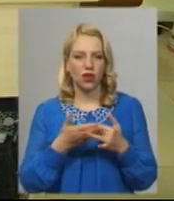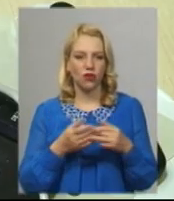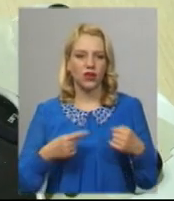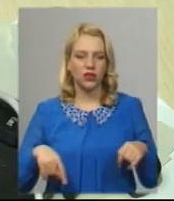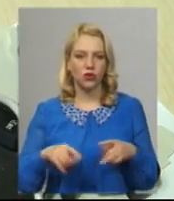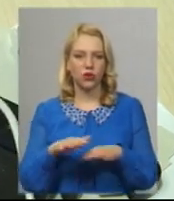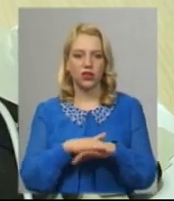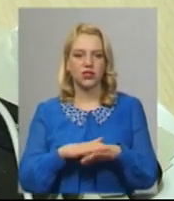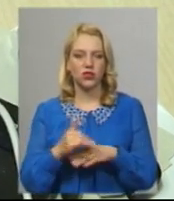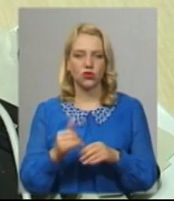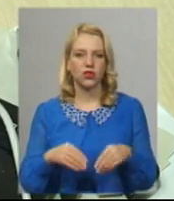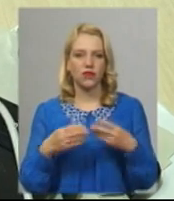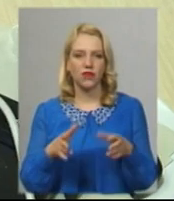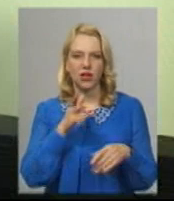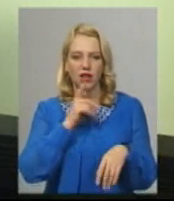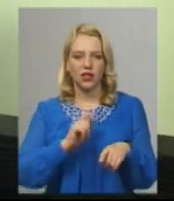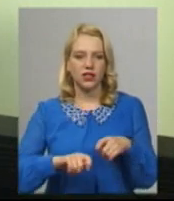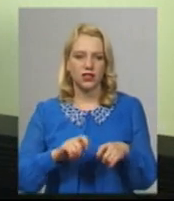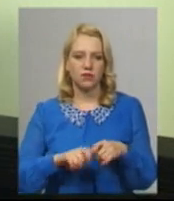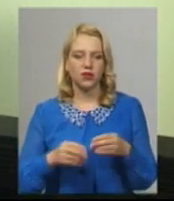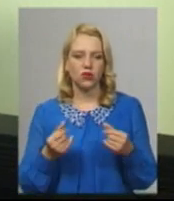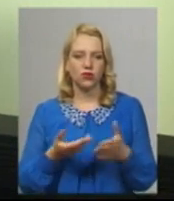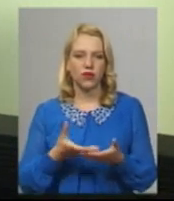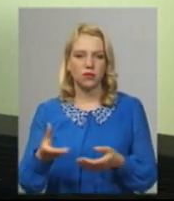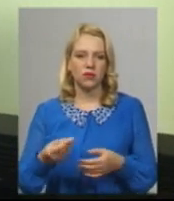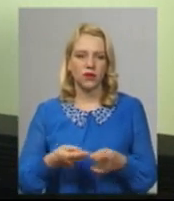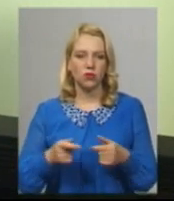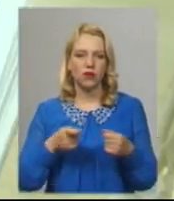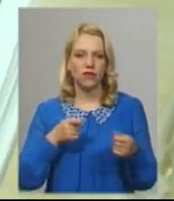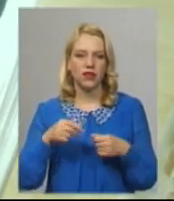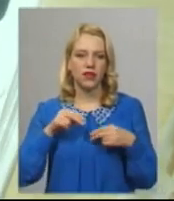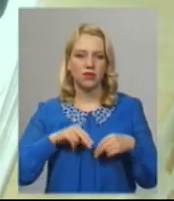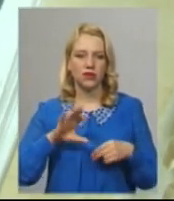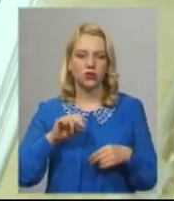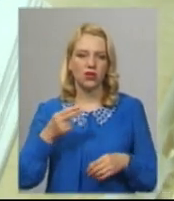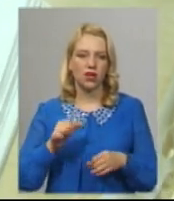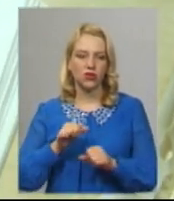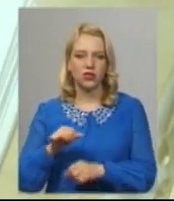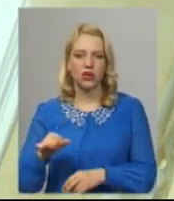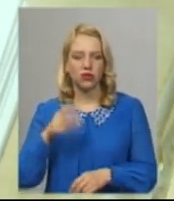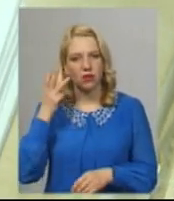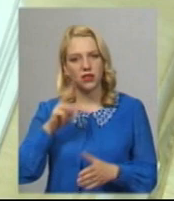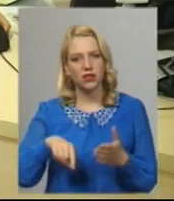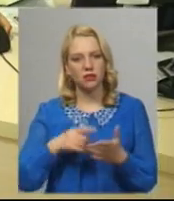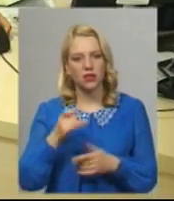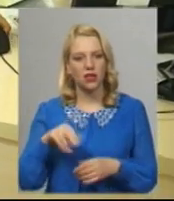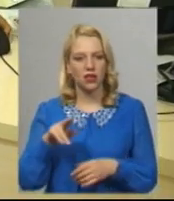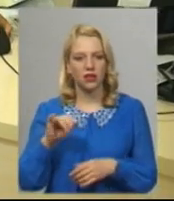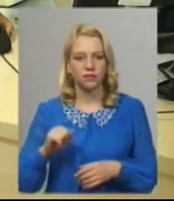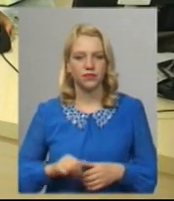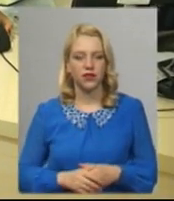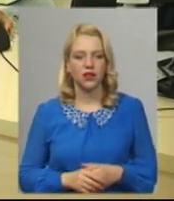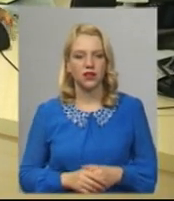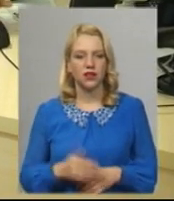населення сьогодні видала інспекторка відділу грошових виплат Управління праці та соціального захисту Хмельницької міської ради Христина Решовська